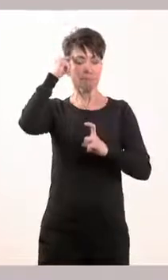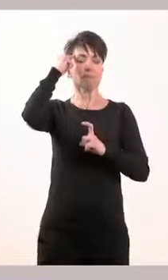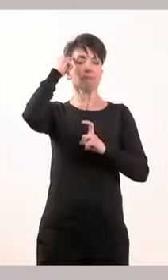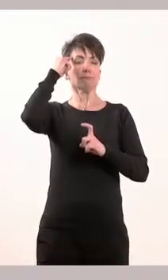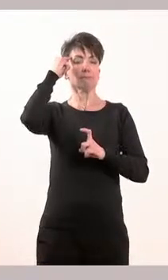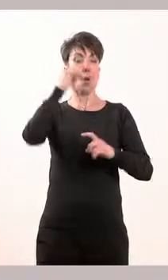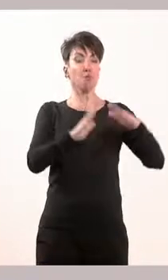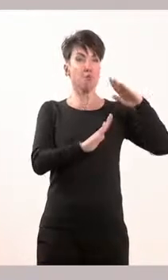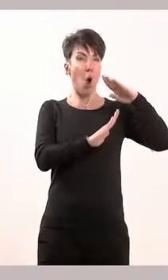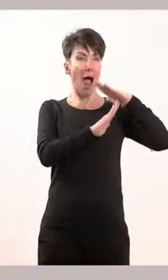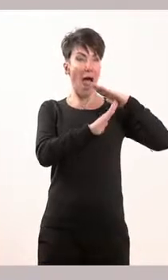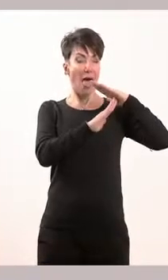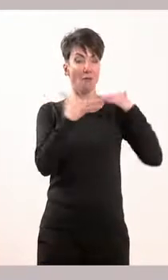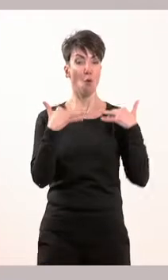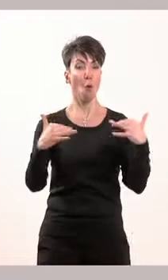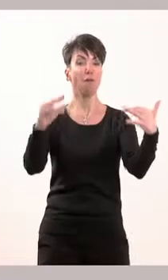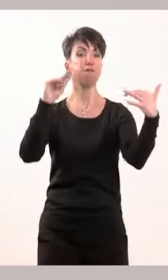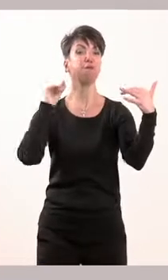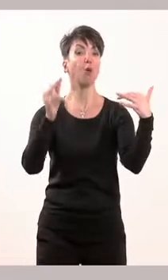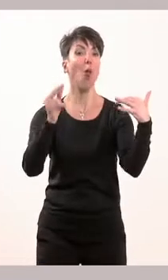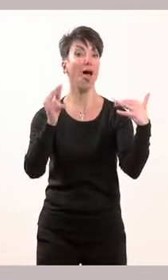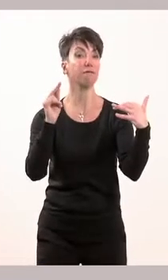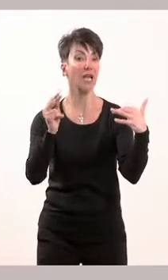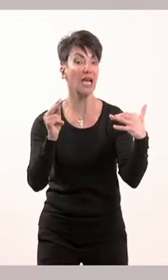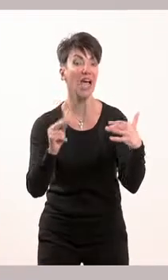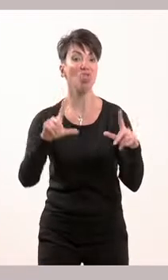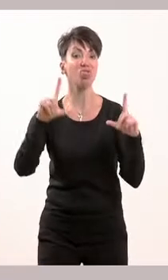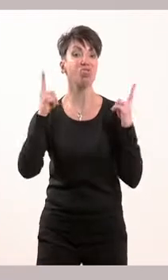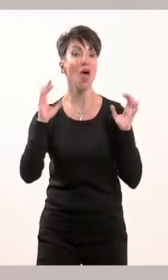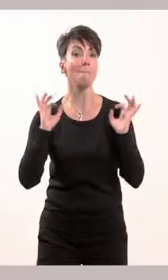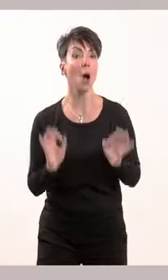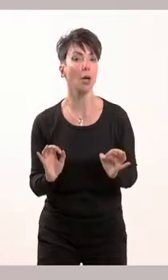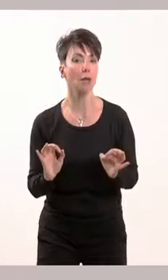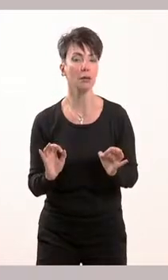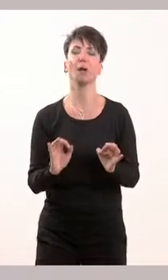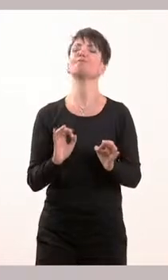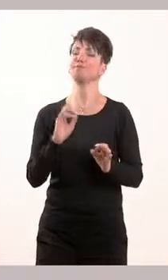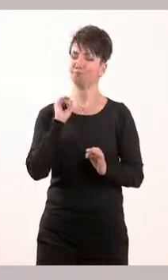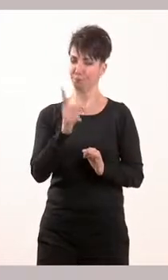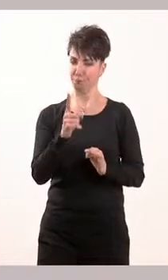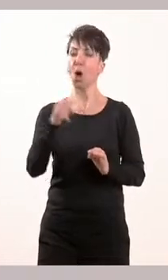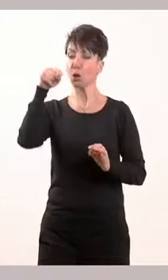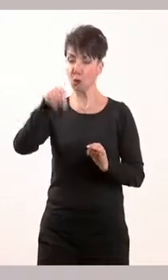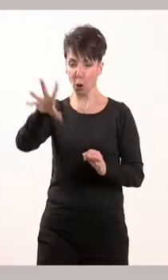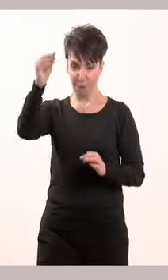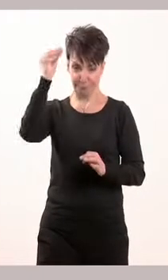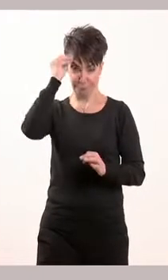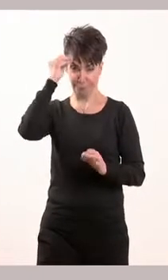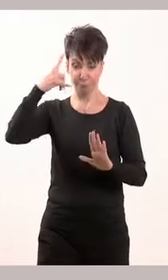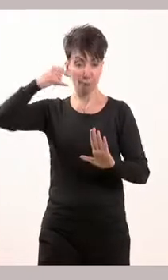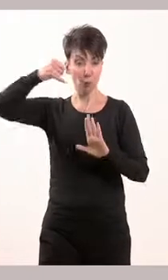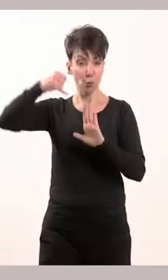πάμε να μιλήσουμε για κάτι πάρα πολύ ουσιαστικό. Ξέρετε παιδιά, η κοινωνική και πολιτική αγωγή